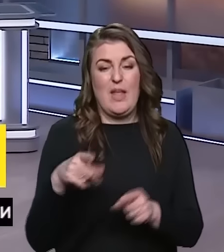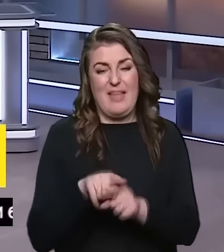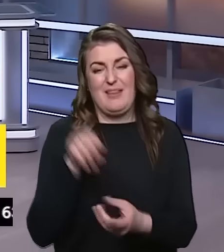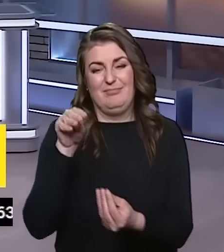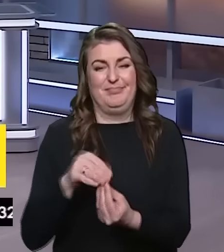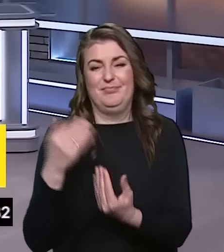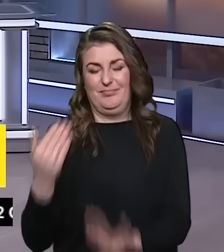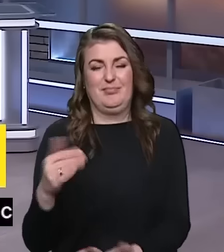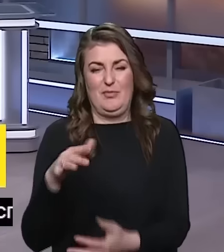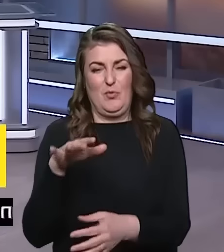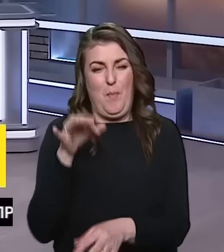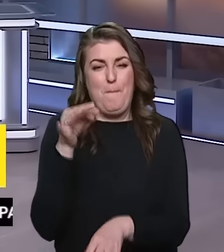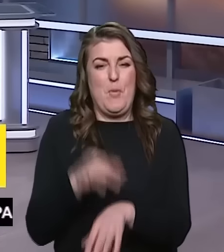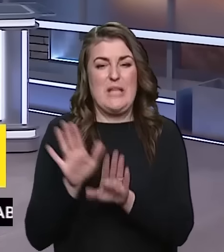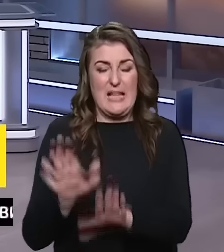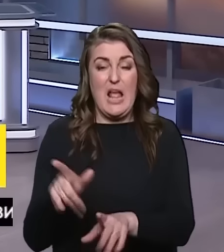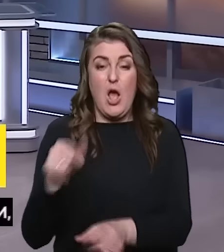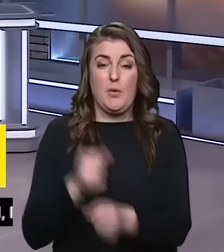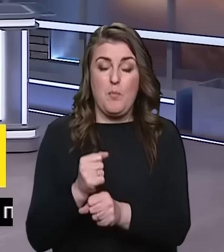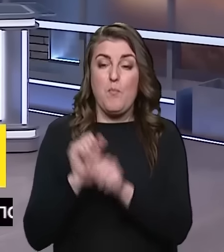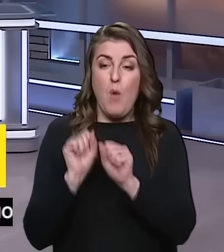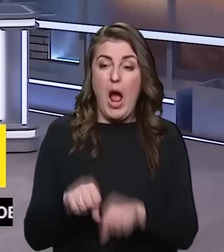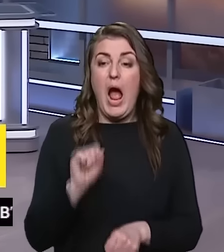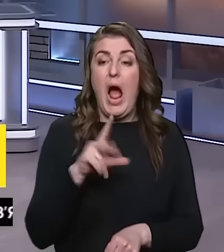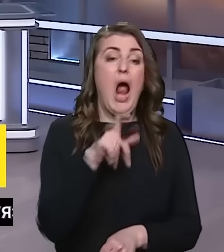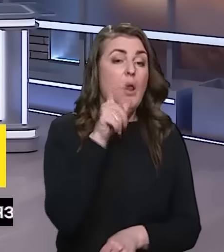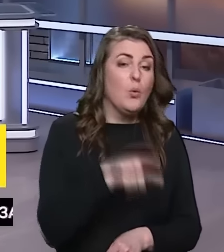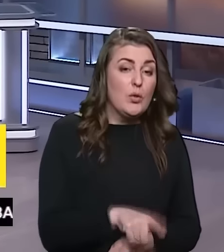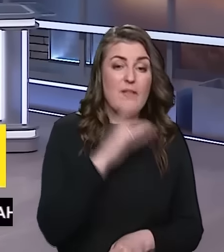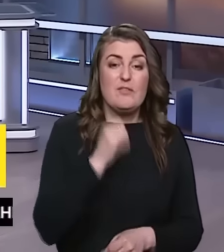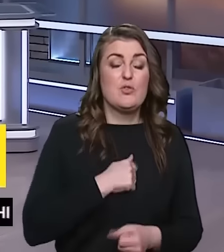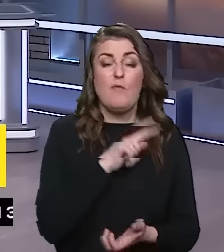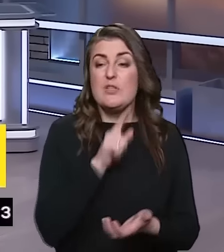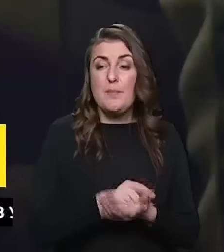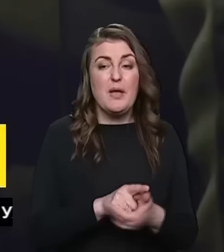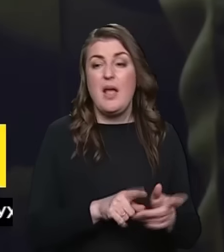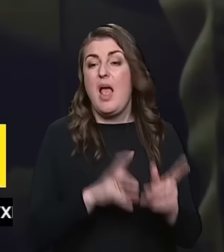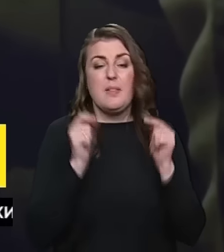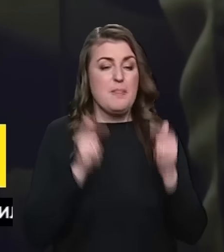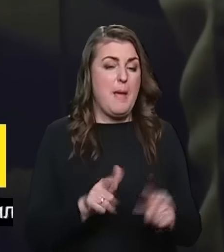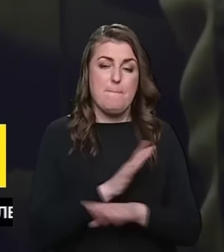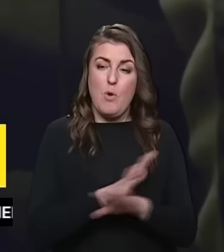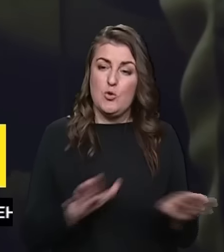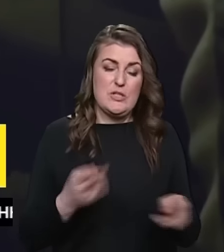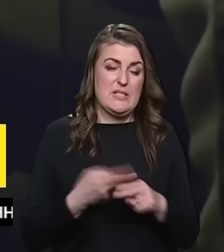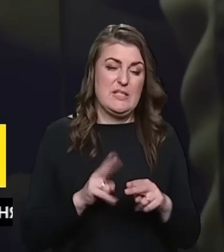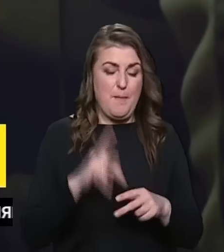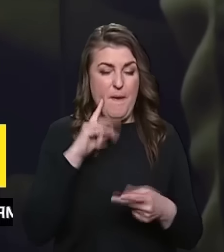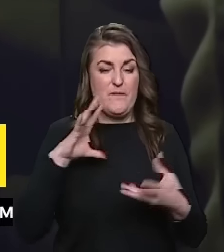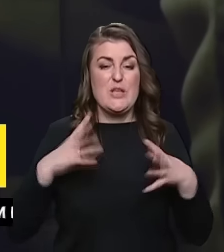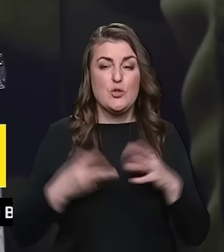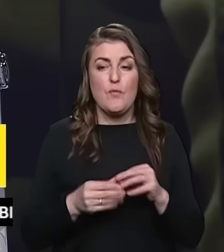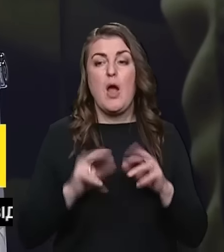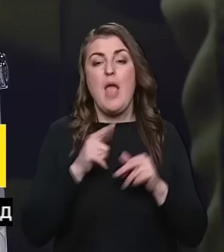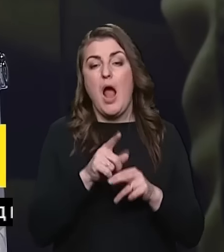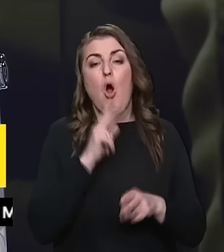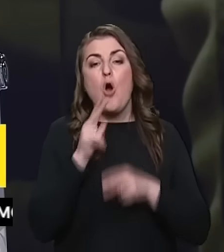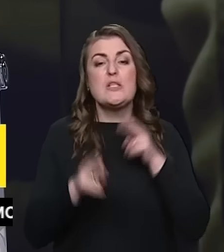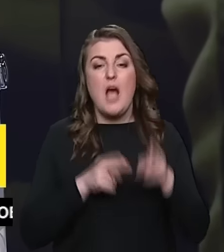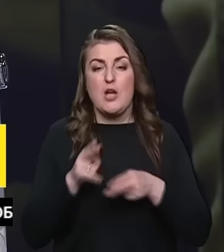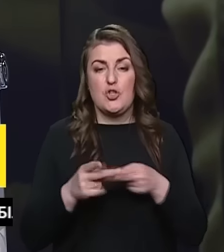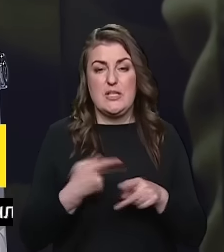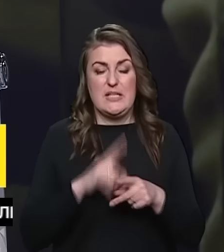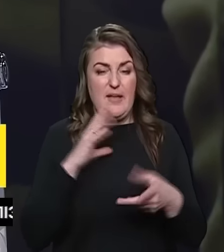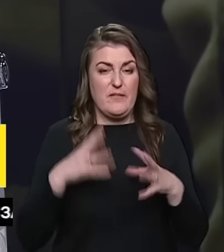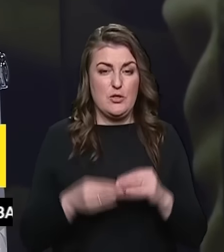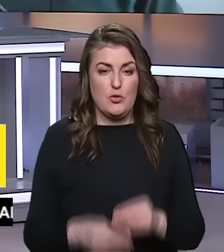такій-то посаді, такої-то роботи він може зайнятися, а людина, військовозобов'язаний, не погоджується із цим висновком? Як його оскаржити?